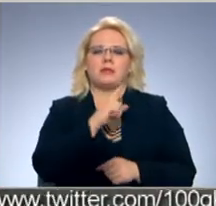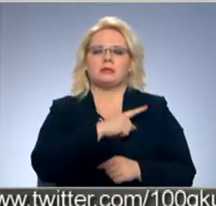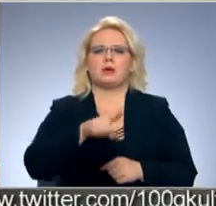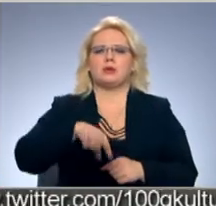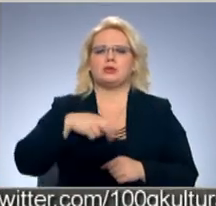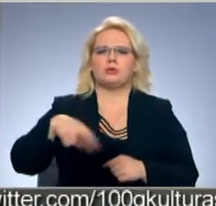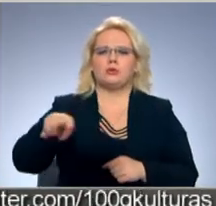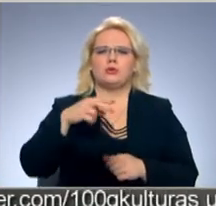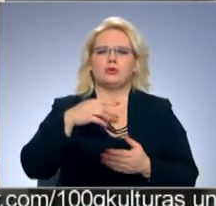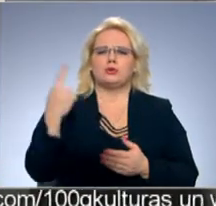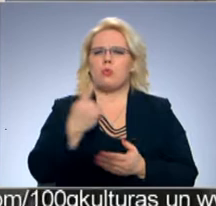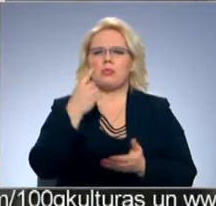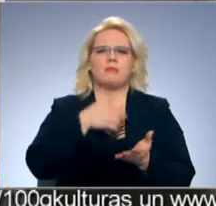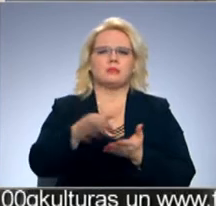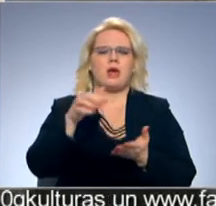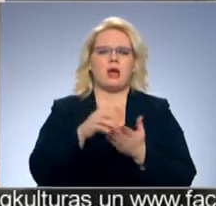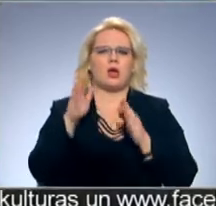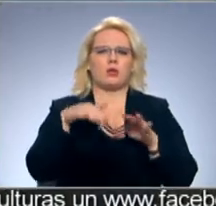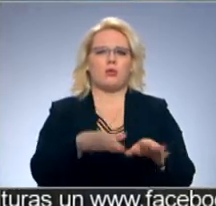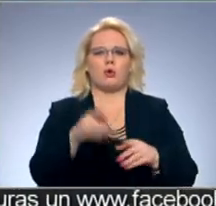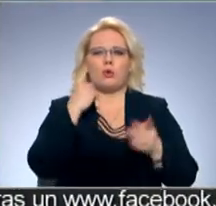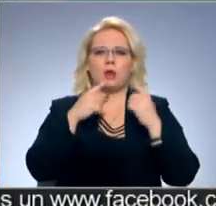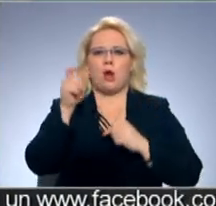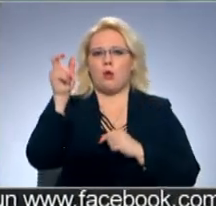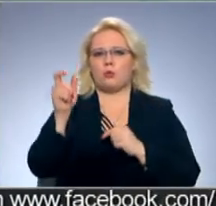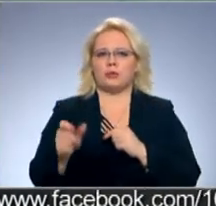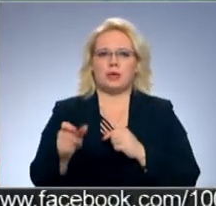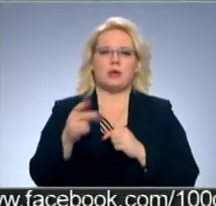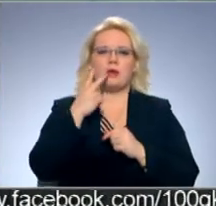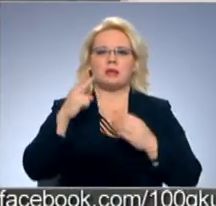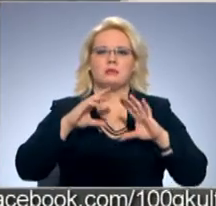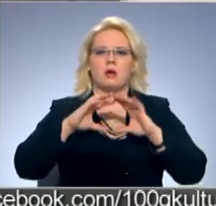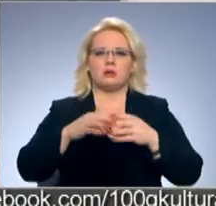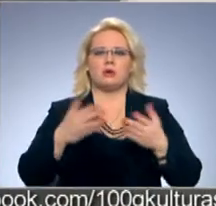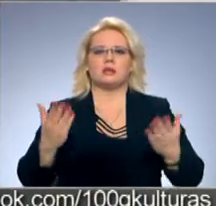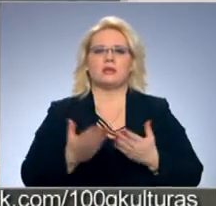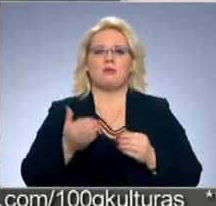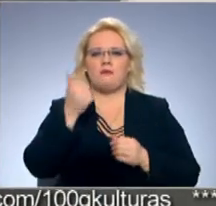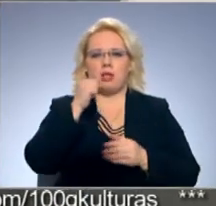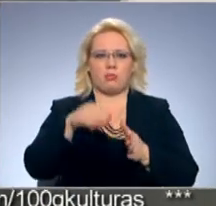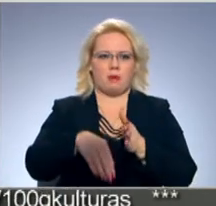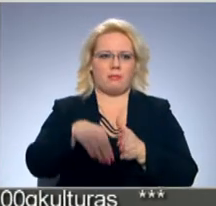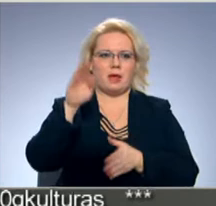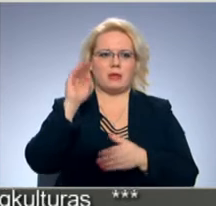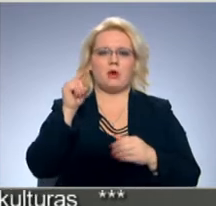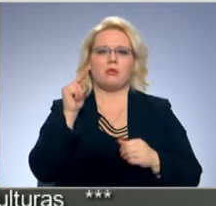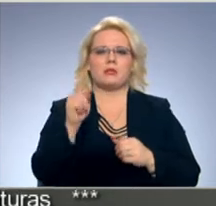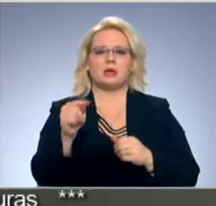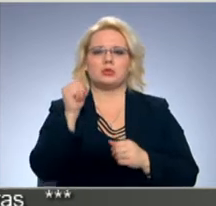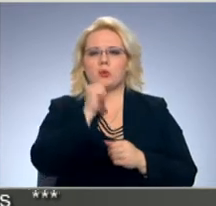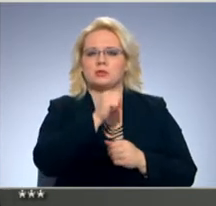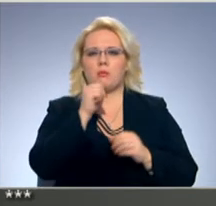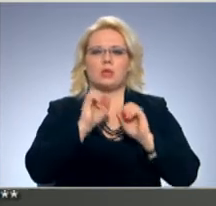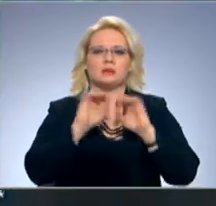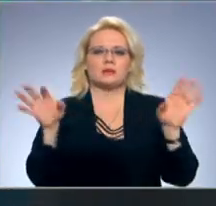ilgi staigāt gar jūru. Mākslinieca Ilze Raudiņa tur redz brīnumu un pasaku pasauli, kas viņā dzīvo vēl no bērnības. Kluži kā šis, noslēpmēnēs